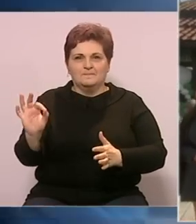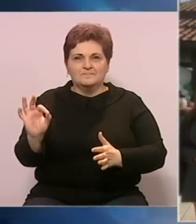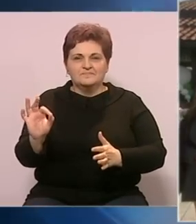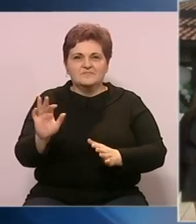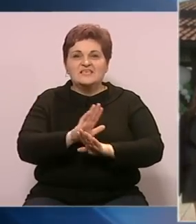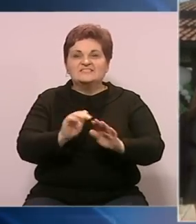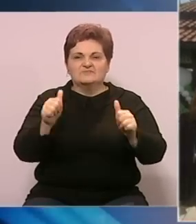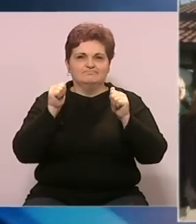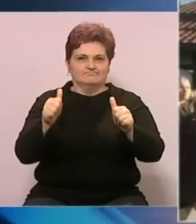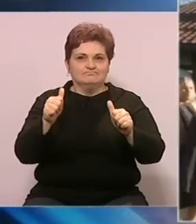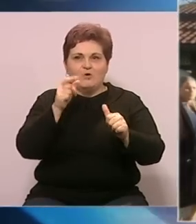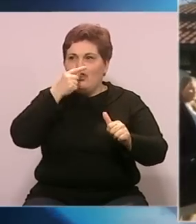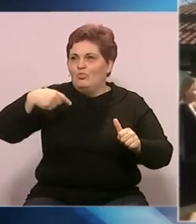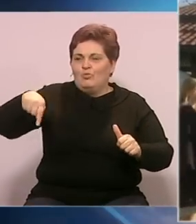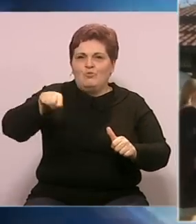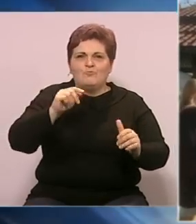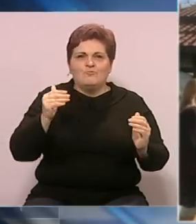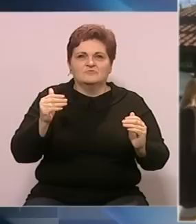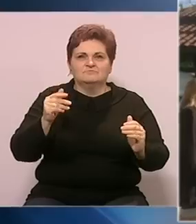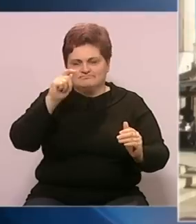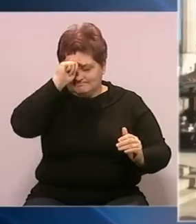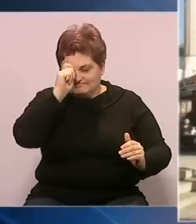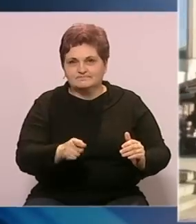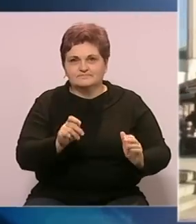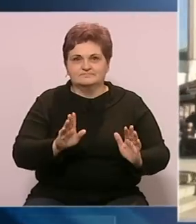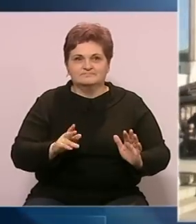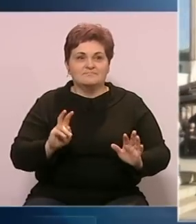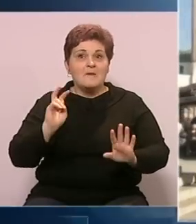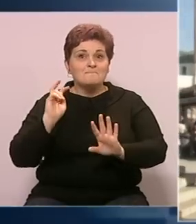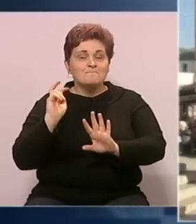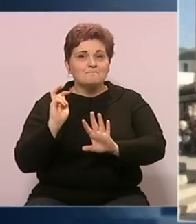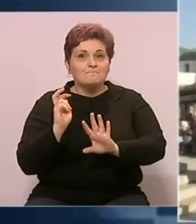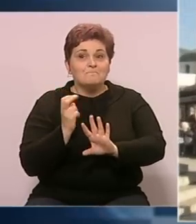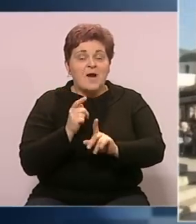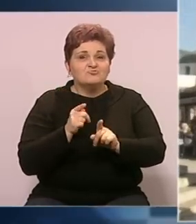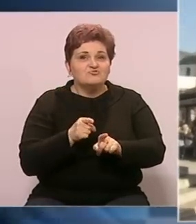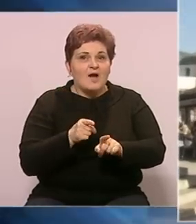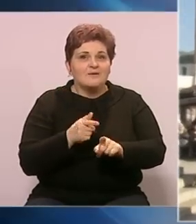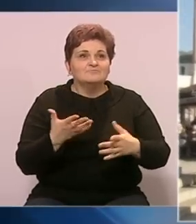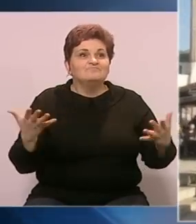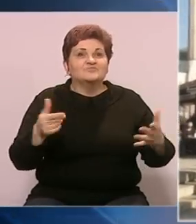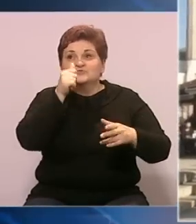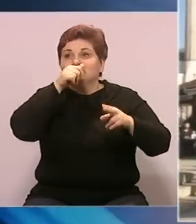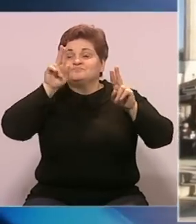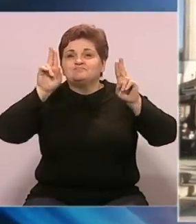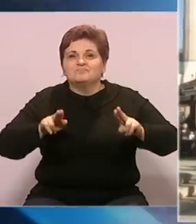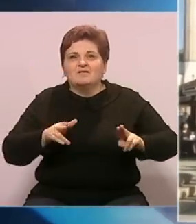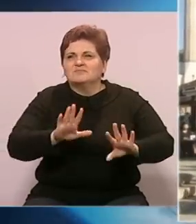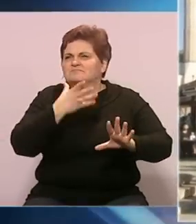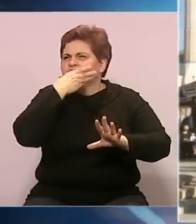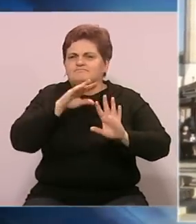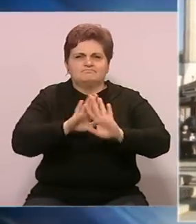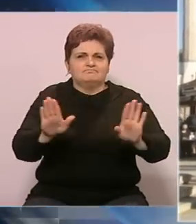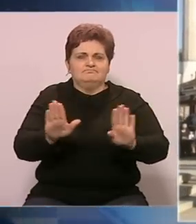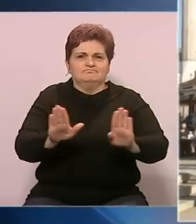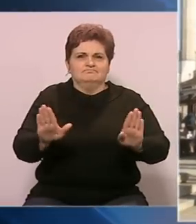sve super ljudi. I svaka čast. Baš čašija, znači sve što nam je u mogućnosti jer je predivno, zbilja.